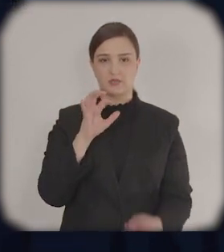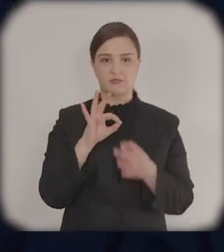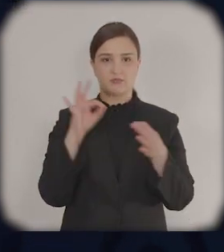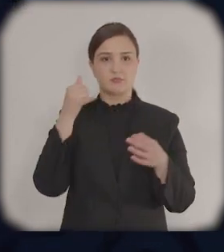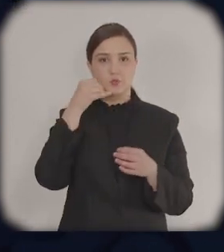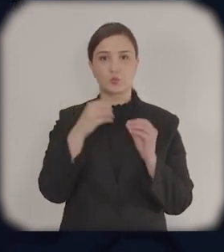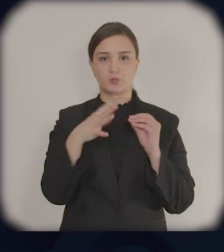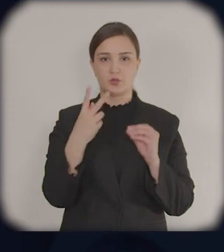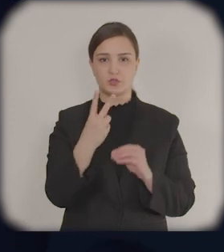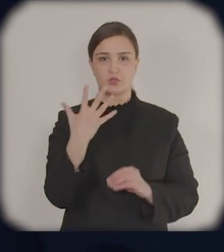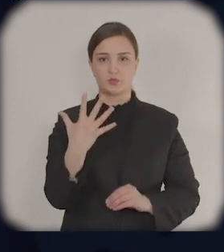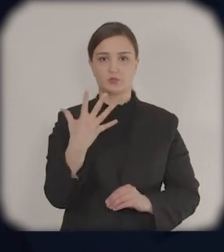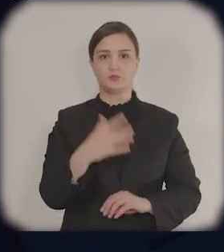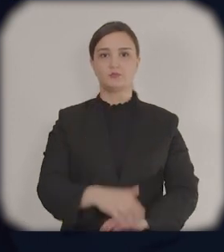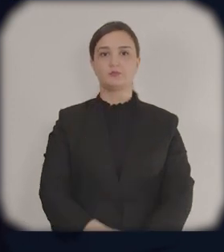-25 qaynar xəttinə zəng vurun. əlavə